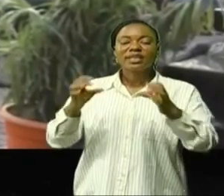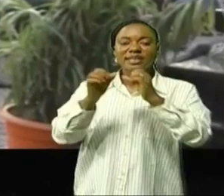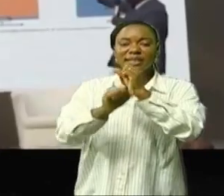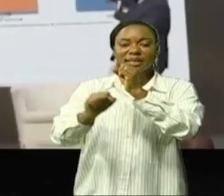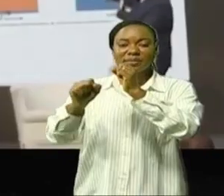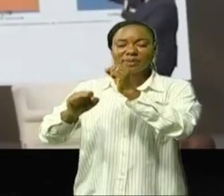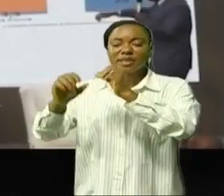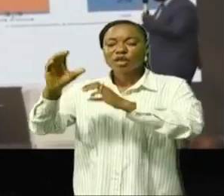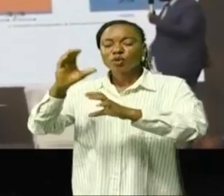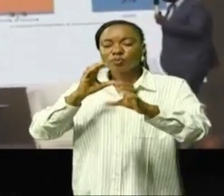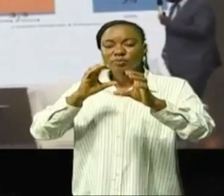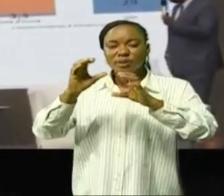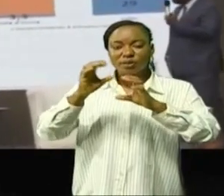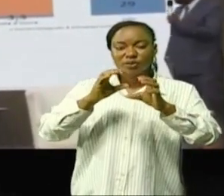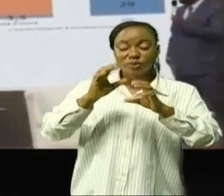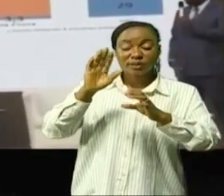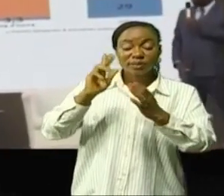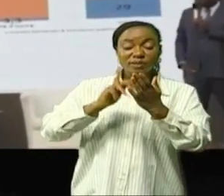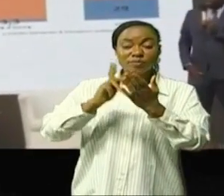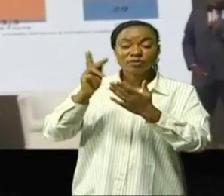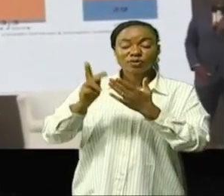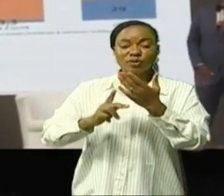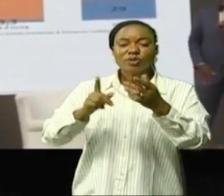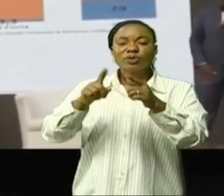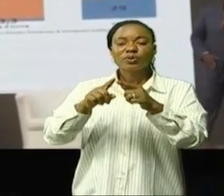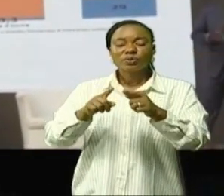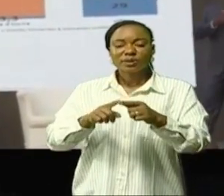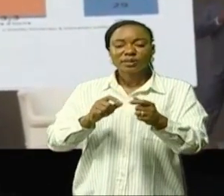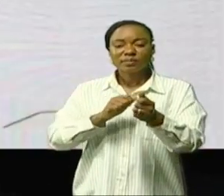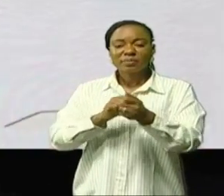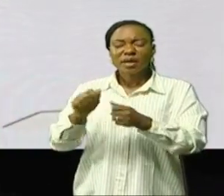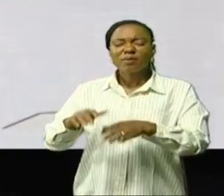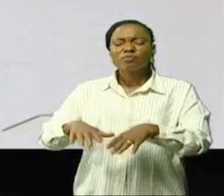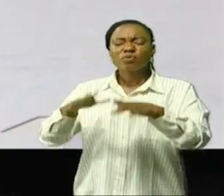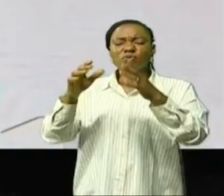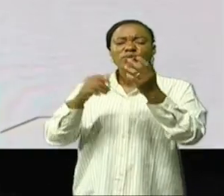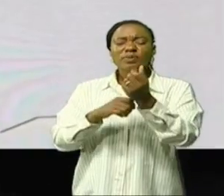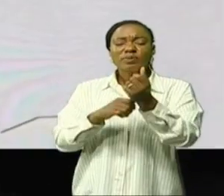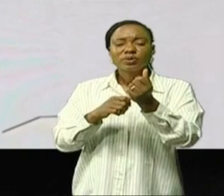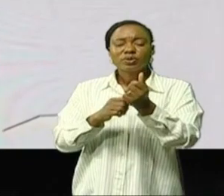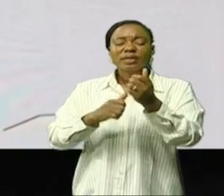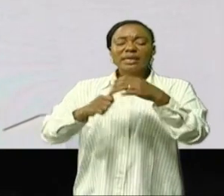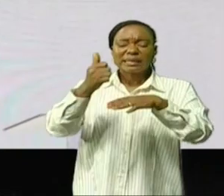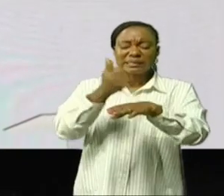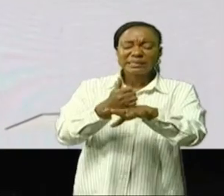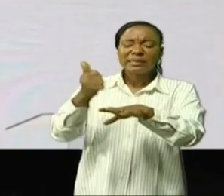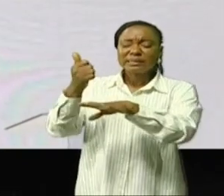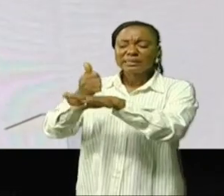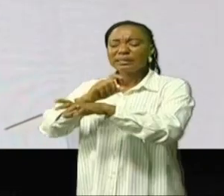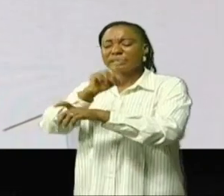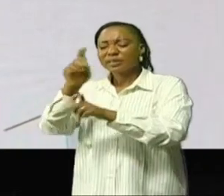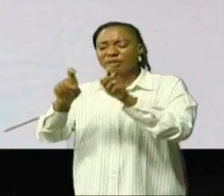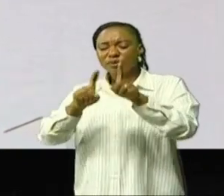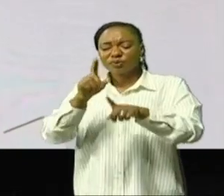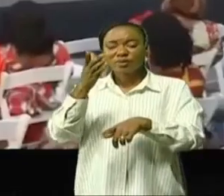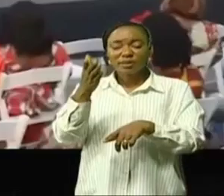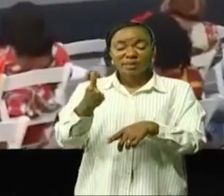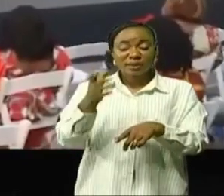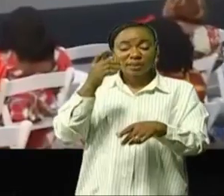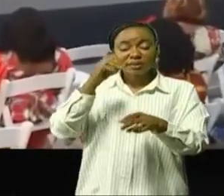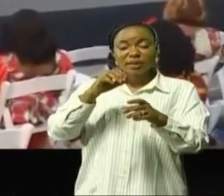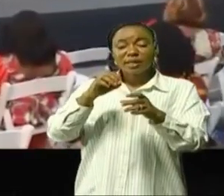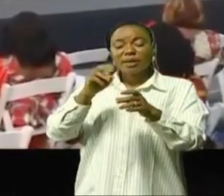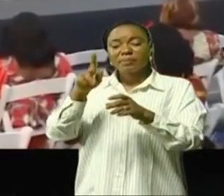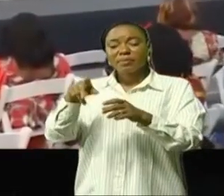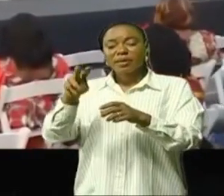de la communication du dit projet a été également sanctionnée par plusieurs parnelles au cours dequelles plusieurs questions de fonds du secteur de PME